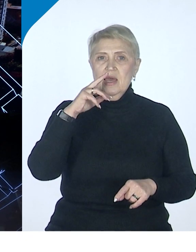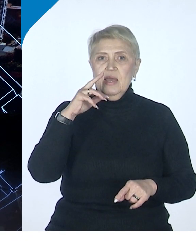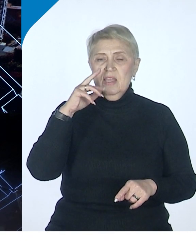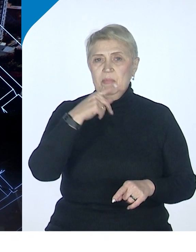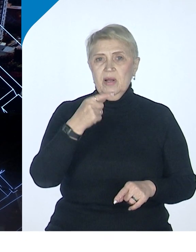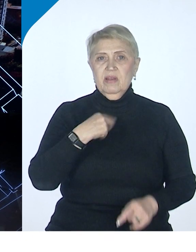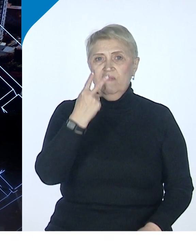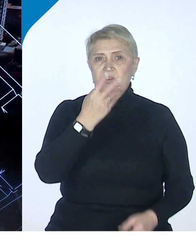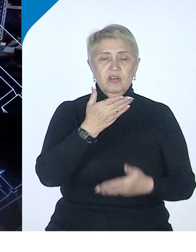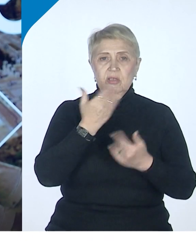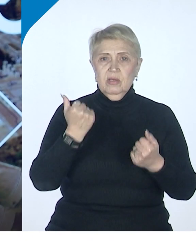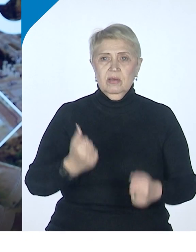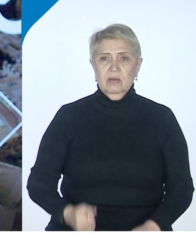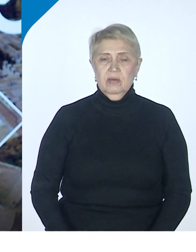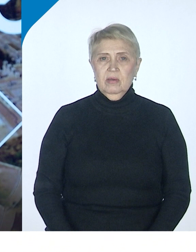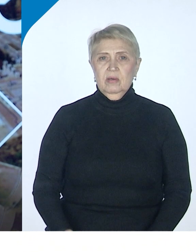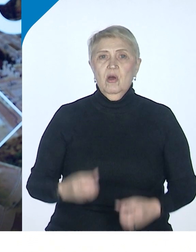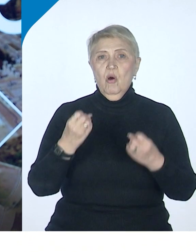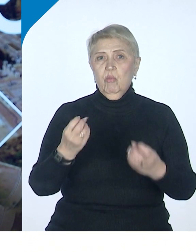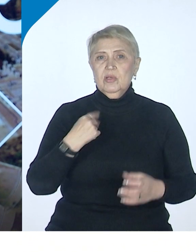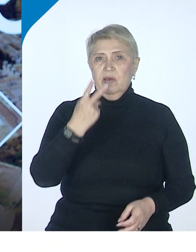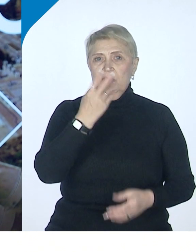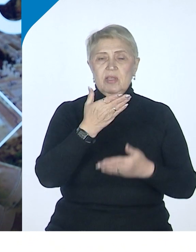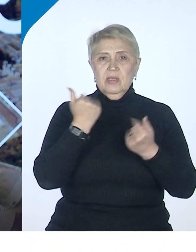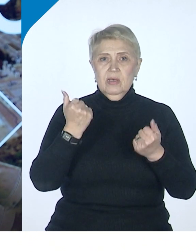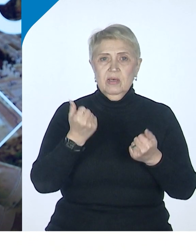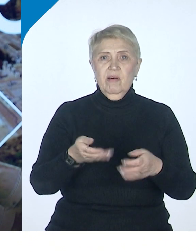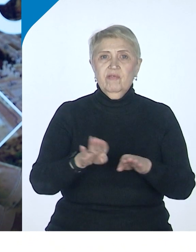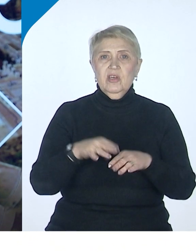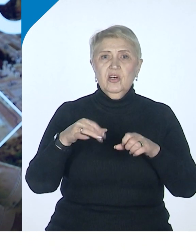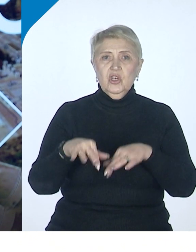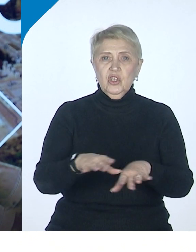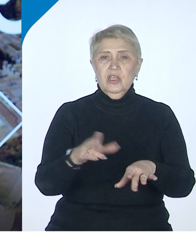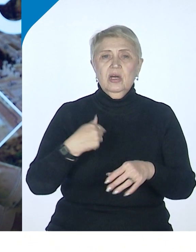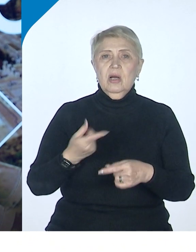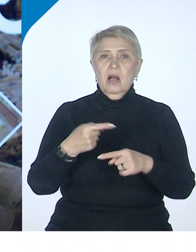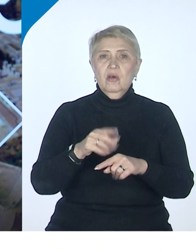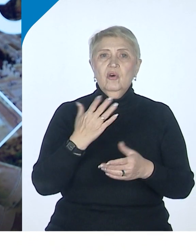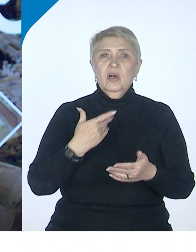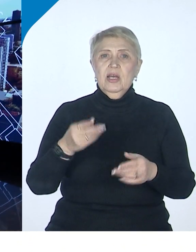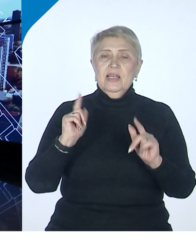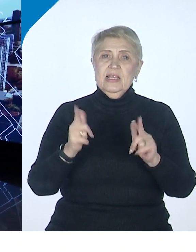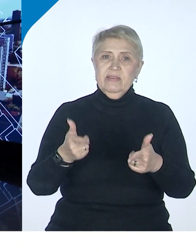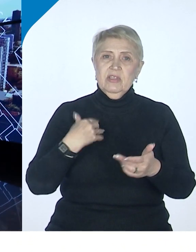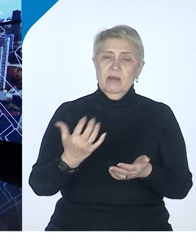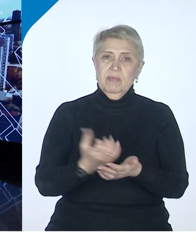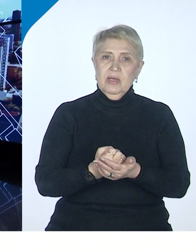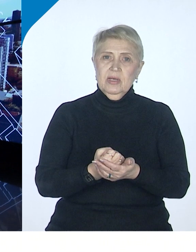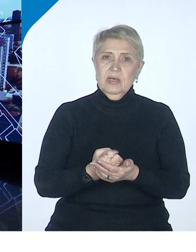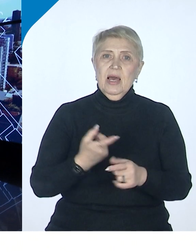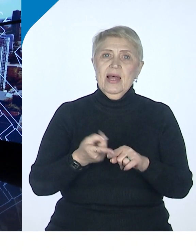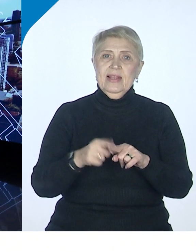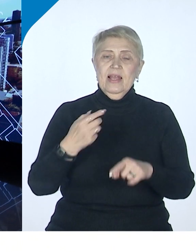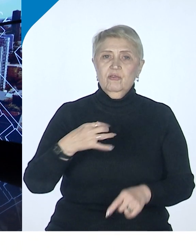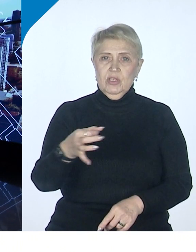Не вижу. Просто не вижу. Вот, тех решениях, которые действительно принимаются для региона,